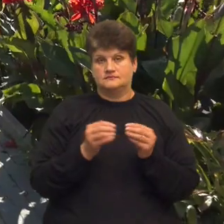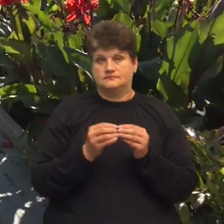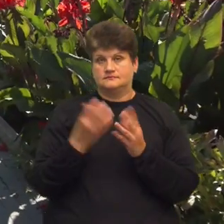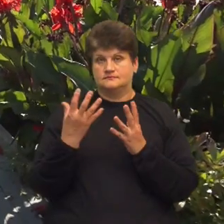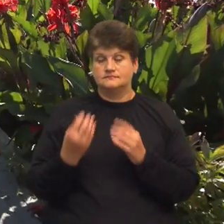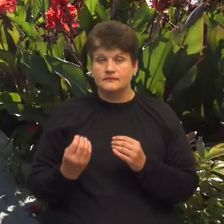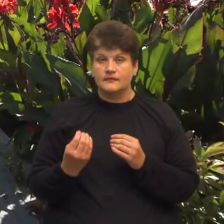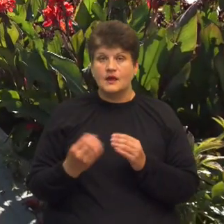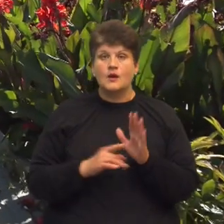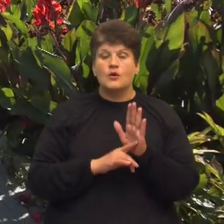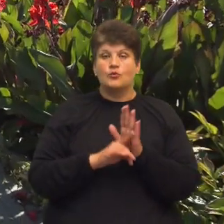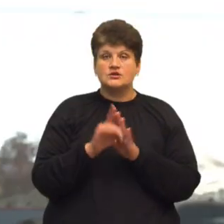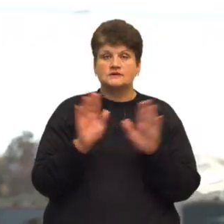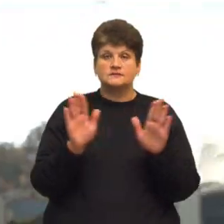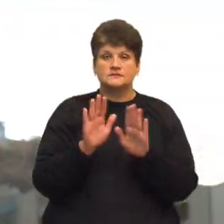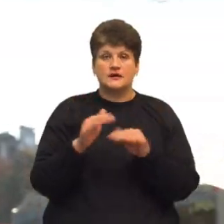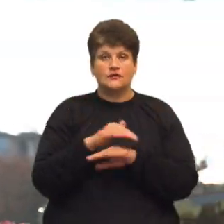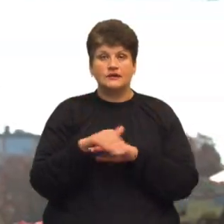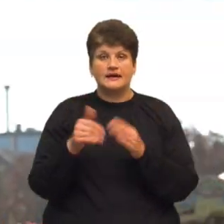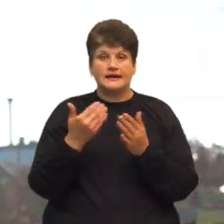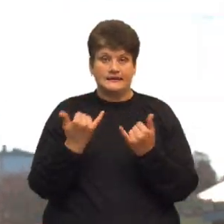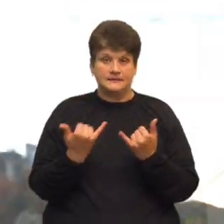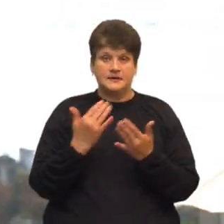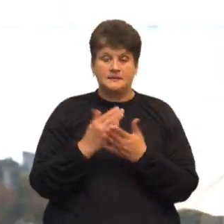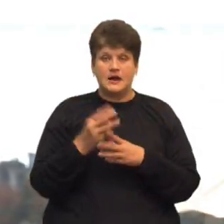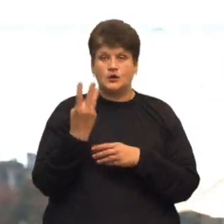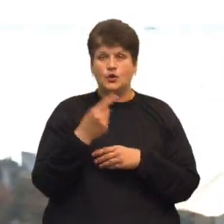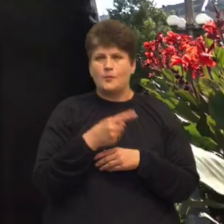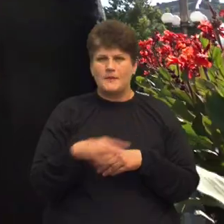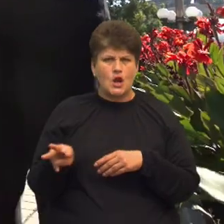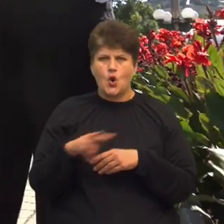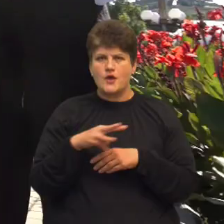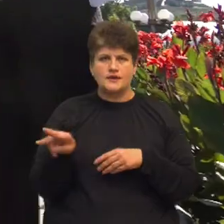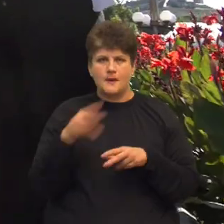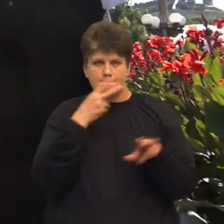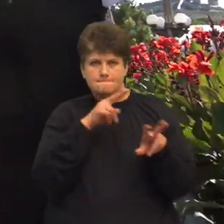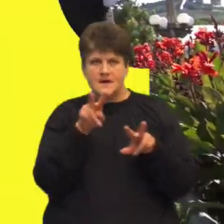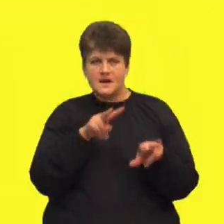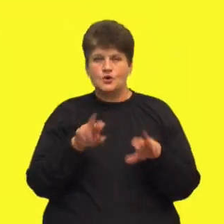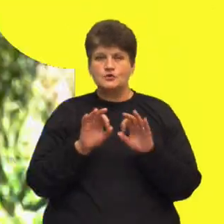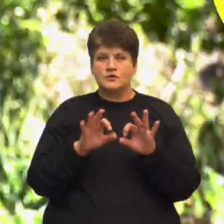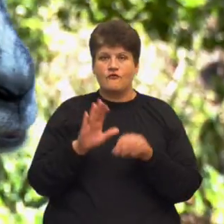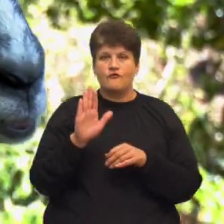Починав зі співу на вулицях, а тепер має мільйонні перегляди. Вова Циган розповів, як став співаком.